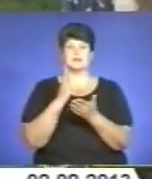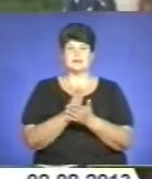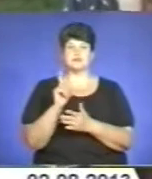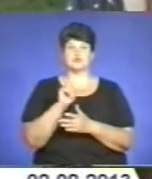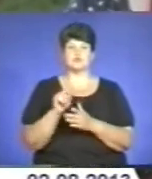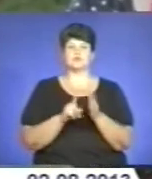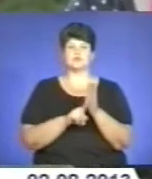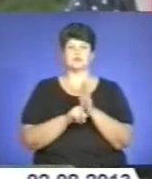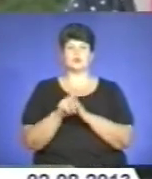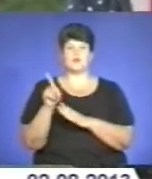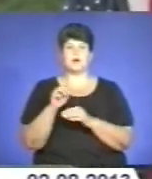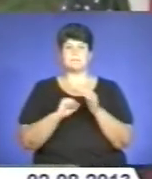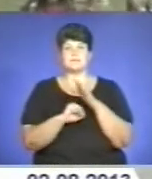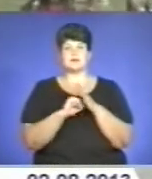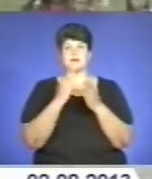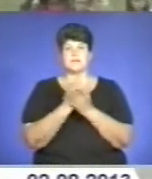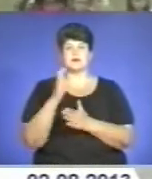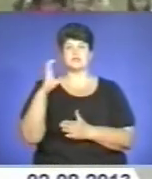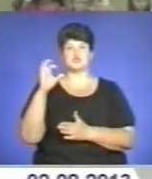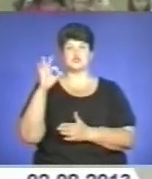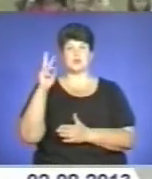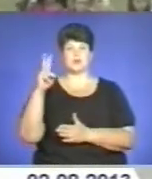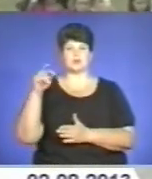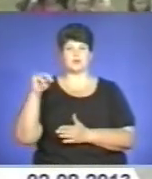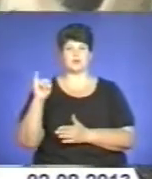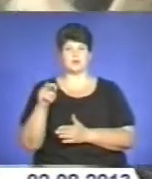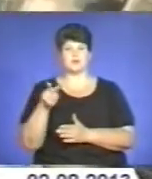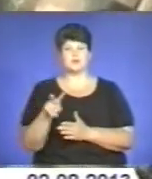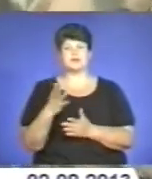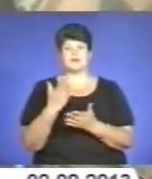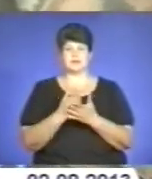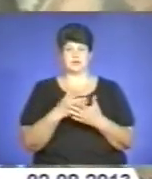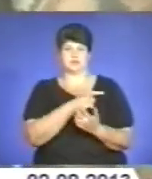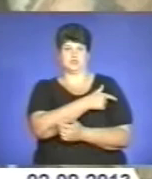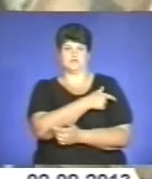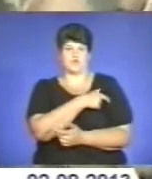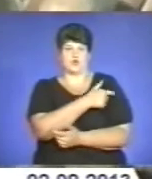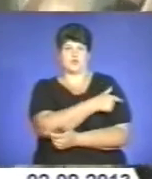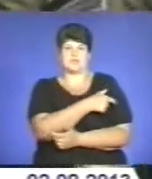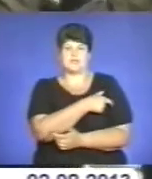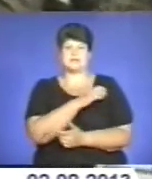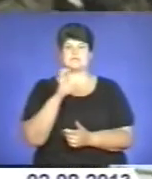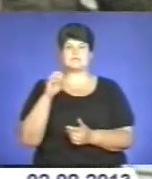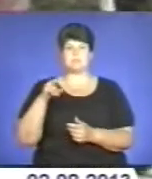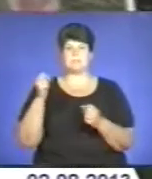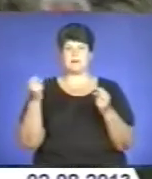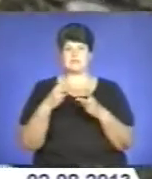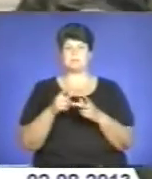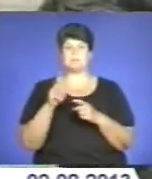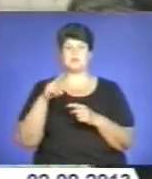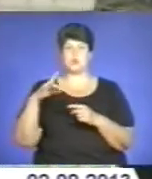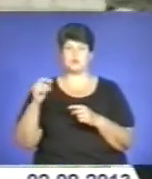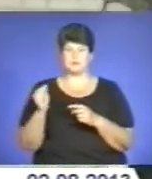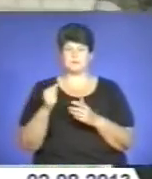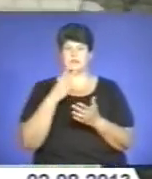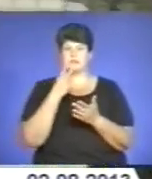відпочинкова база носить ім'я того ж гордого і сильного птаха, який красується на шевроні спецпідрозділу. Тернопільські соколята, незважаючи